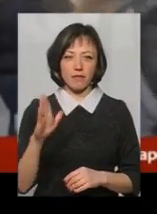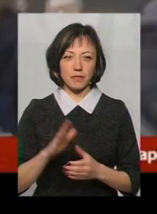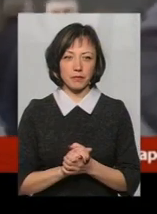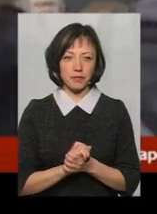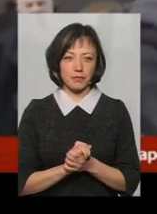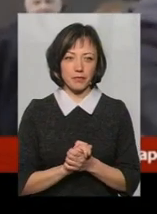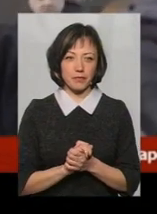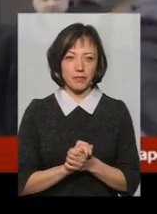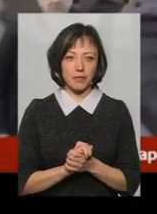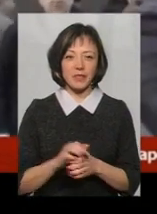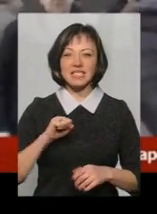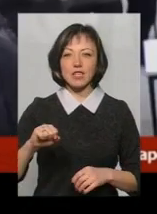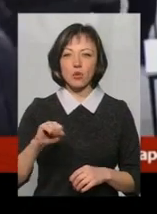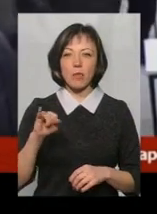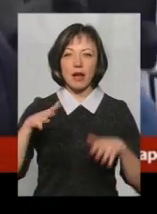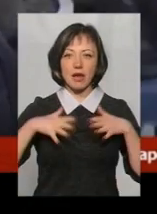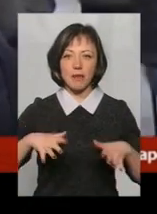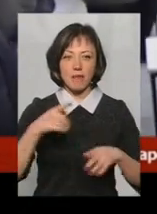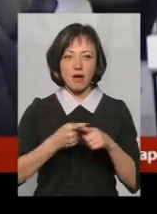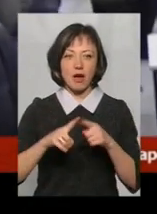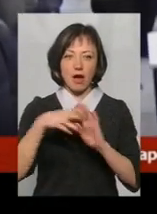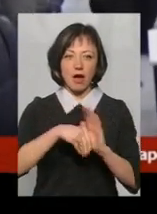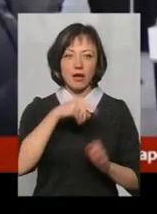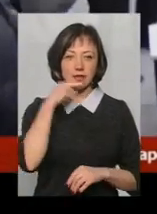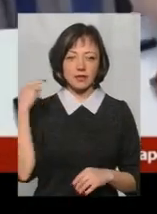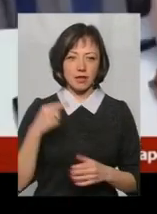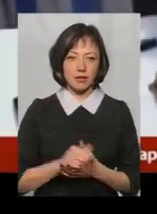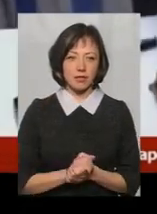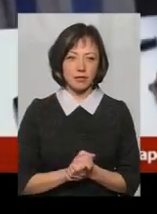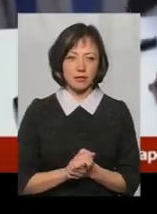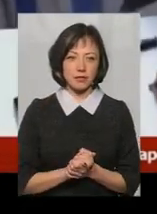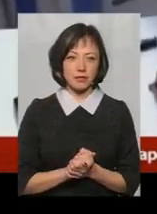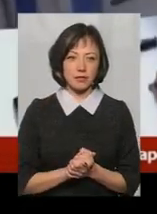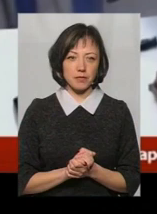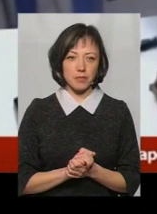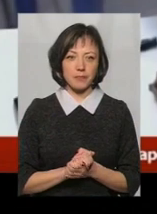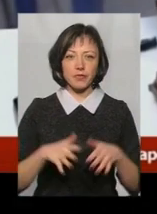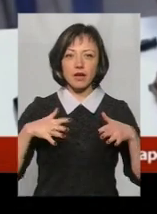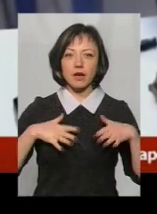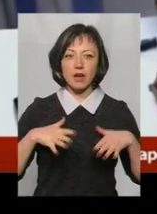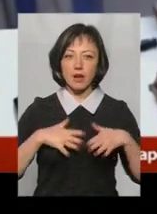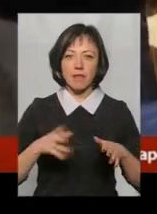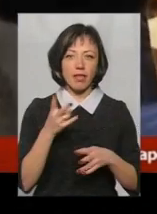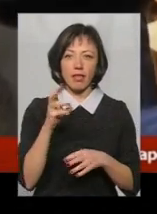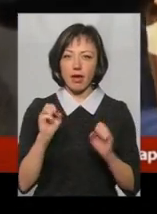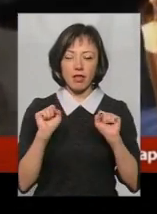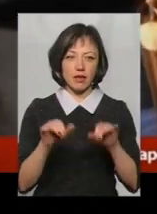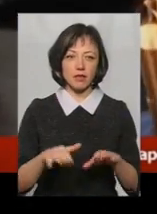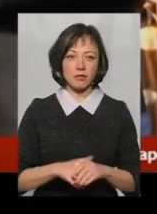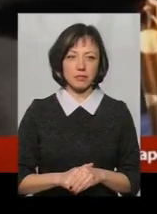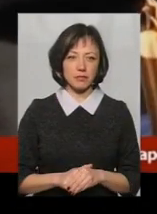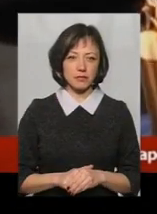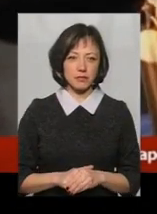Севастополь, Крим, Росія! Друз'я, до перегляді! Крим не віддадим! Ми всі